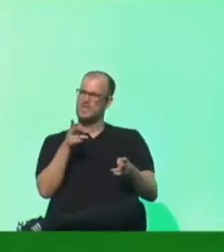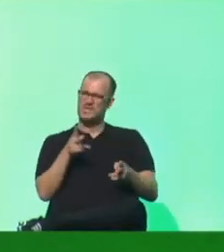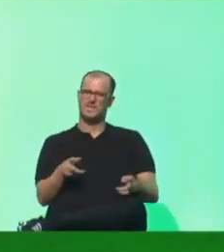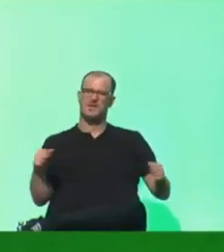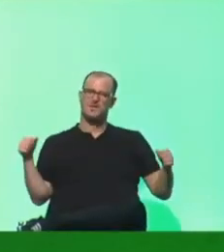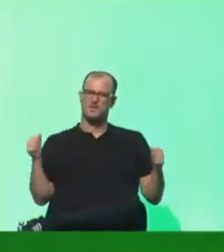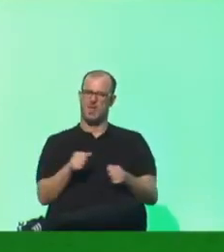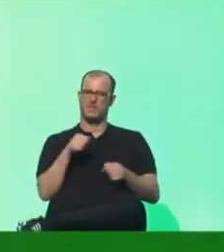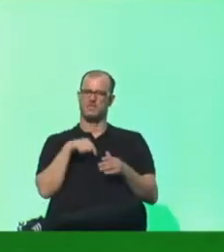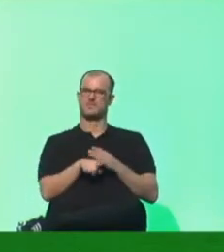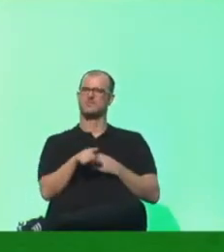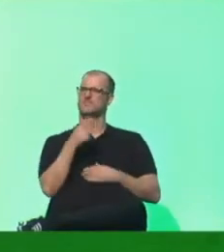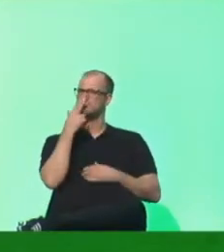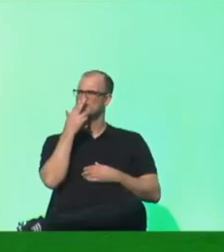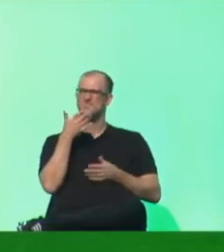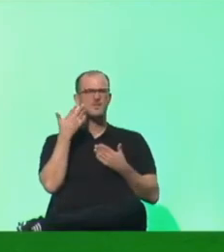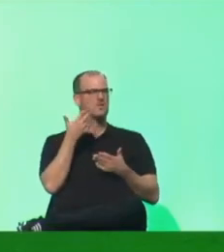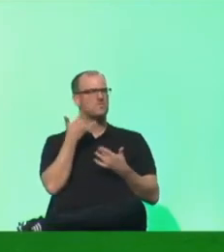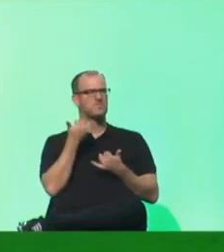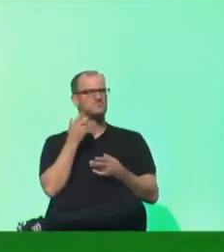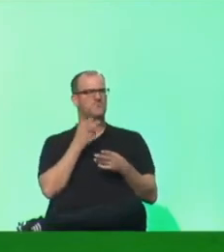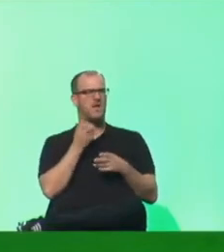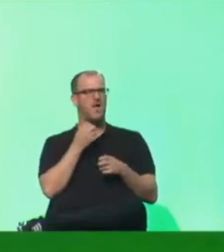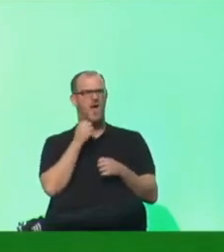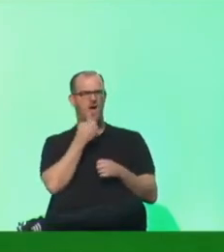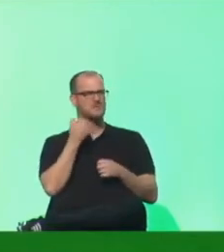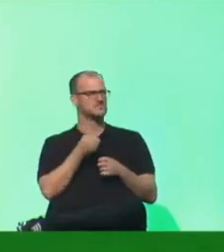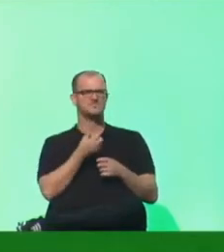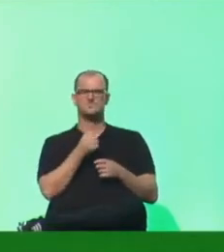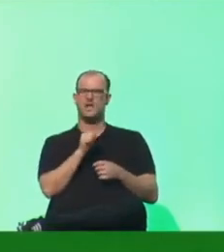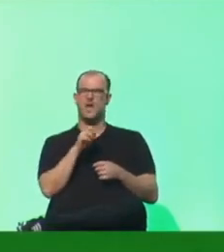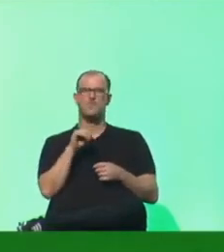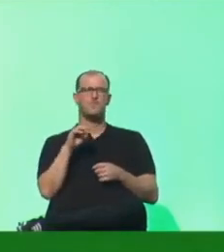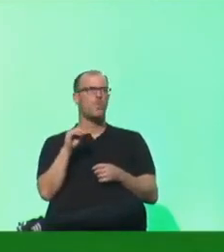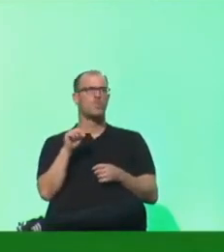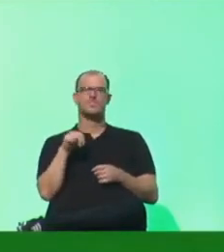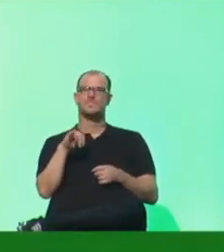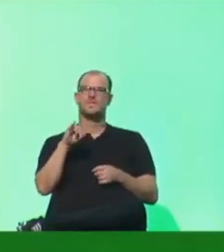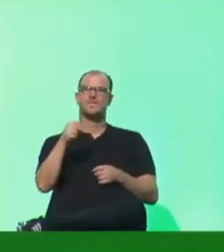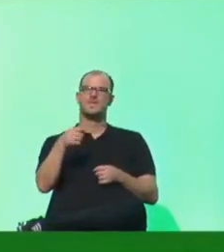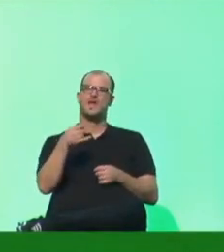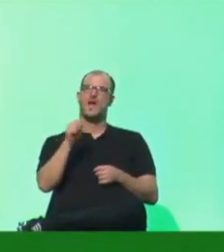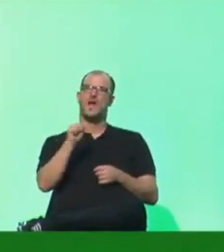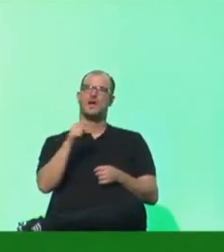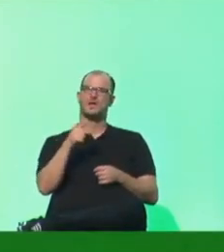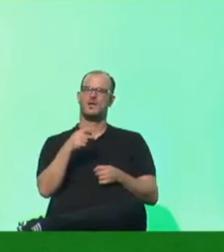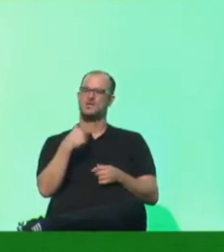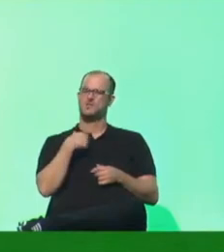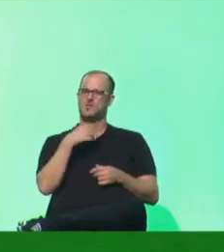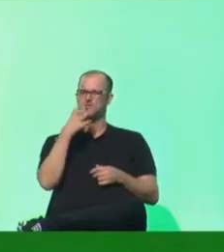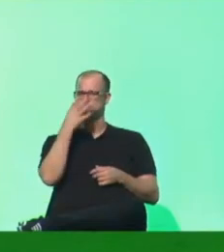Da roch es nach Eisen, da roch es nach Ammoniak, da wurden Schweine getunnelt,